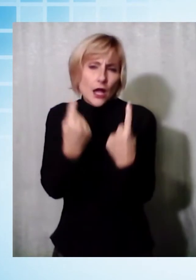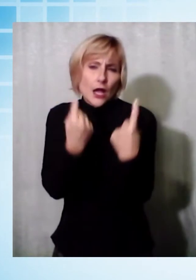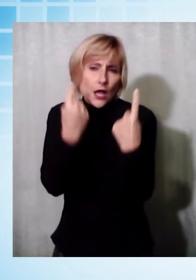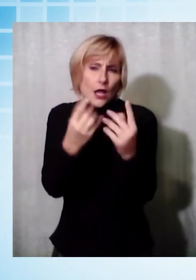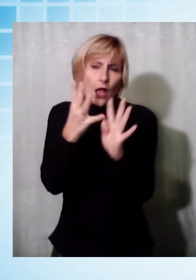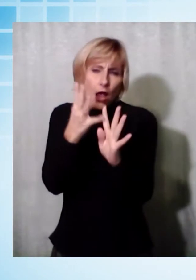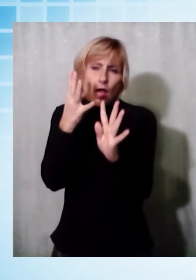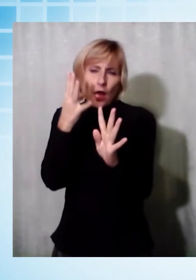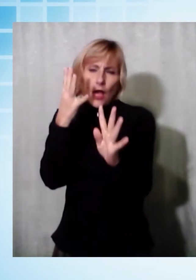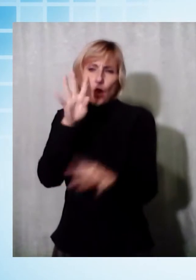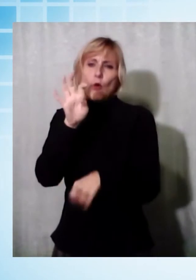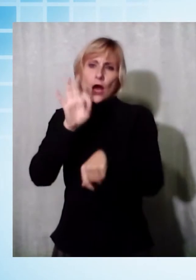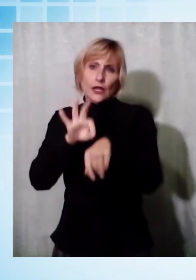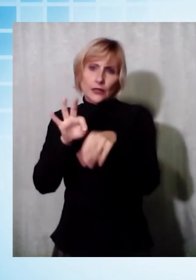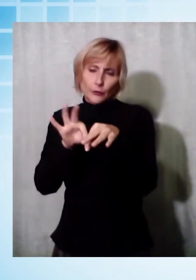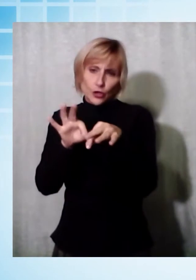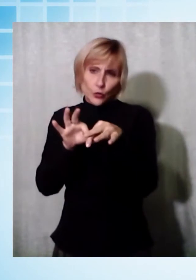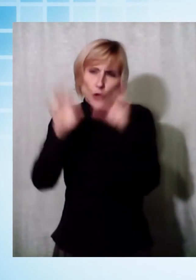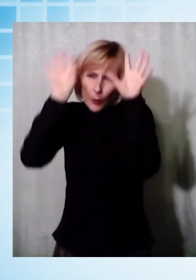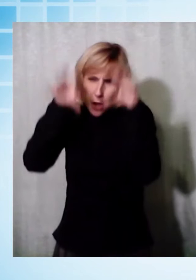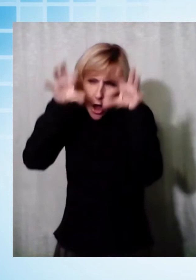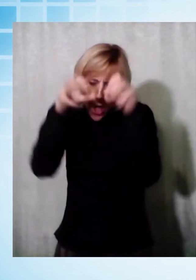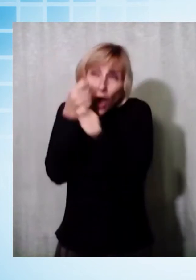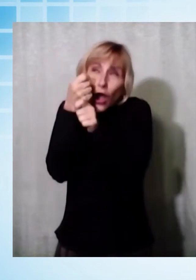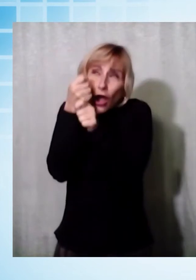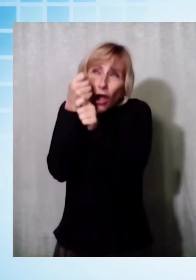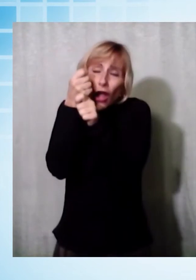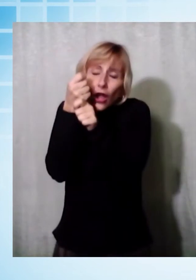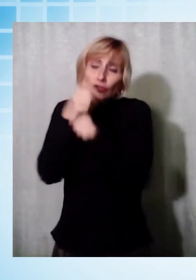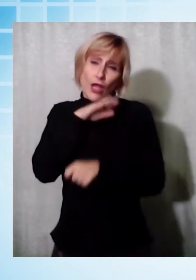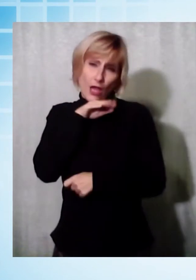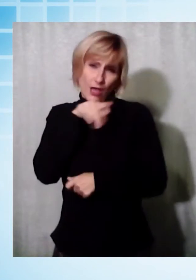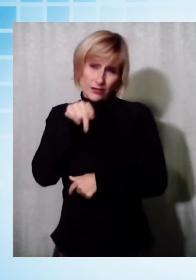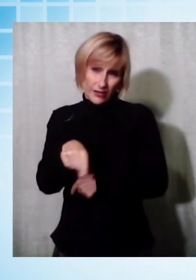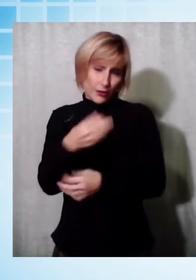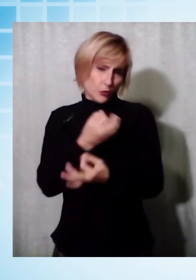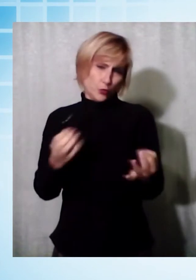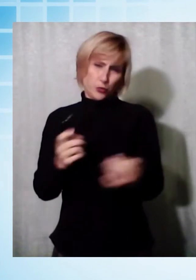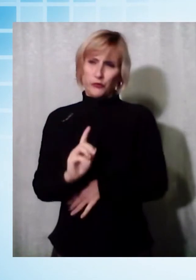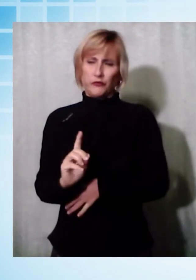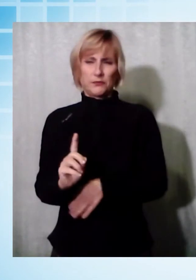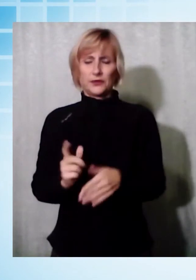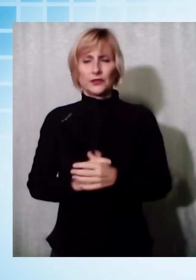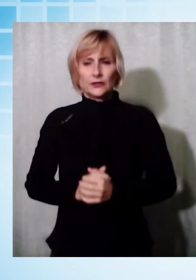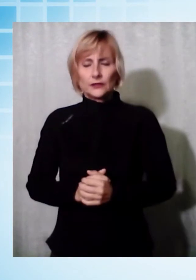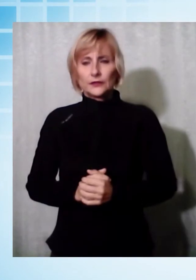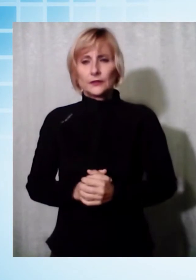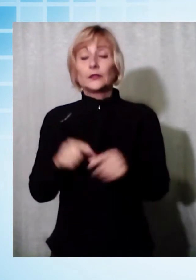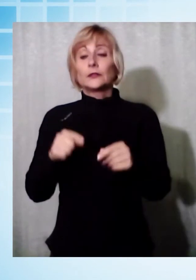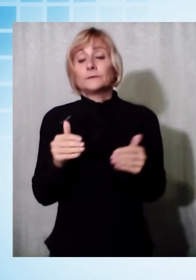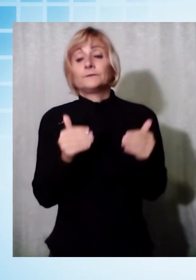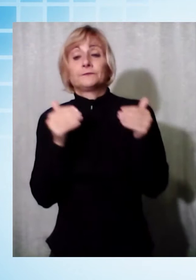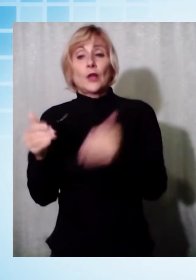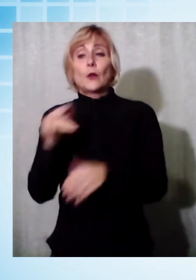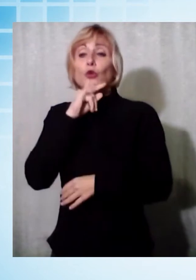la pioggia. Adesso ci spostiamo nella piana di Lucca a Porcari per il progetto di